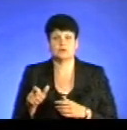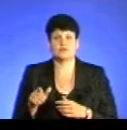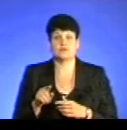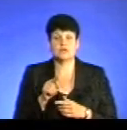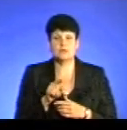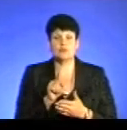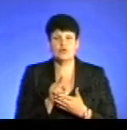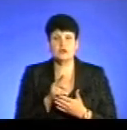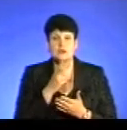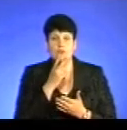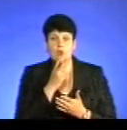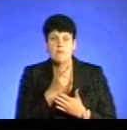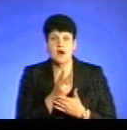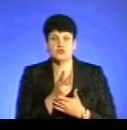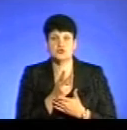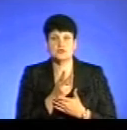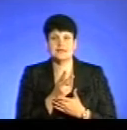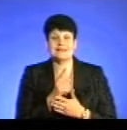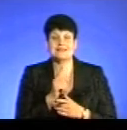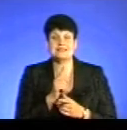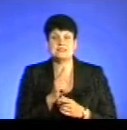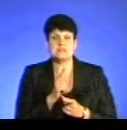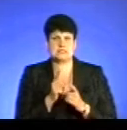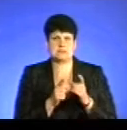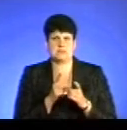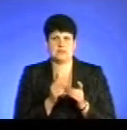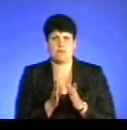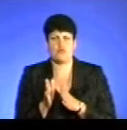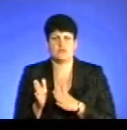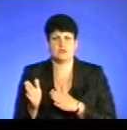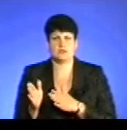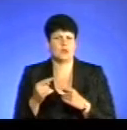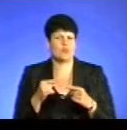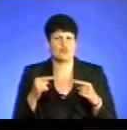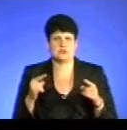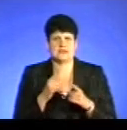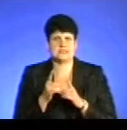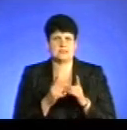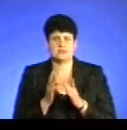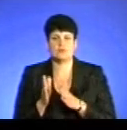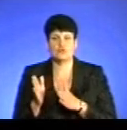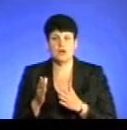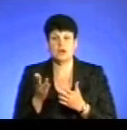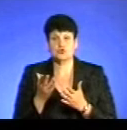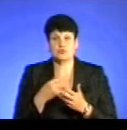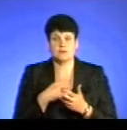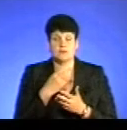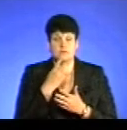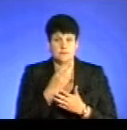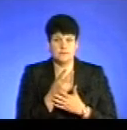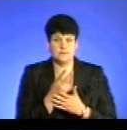тобто вони повинні побачити за зміною поведінки. Будь-яка зміна поведінки, а якщо ми відмічали, що